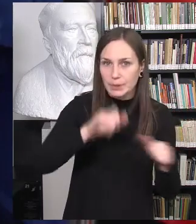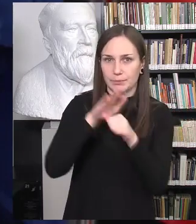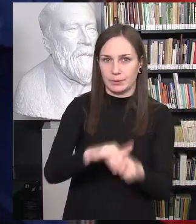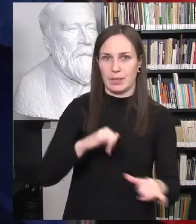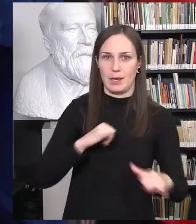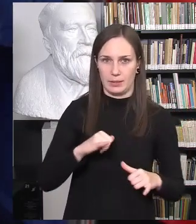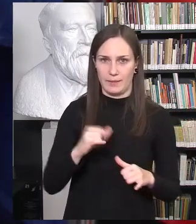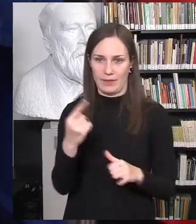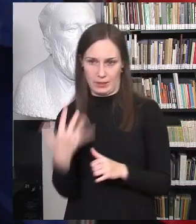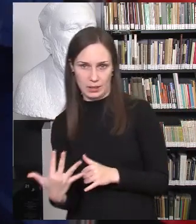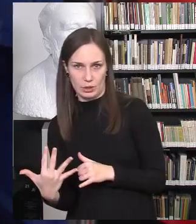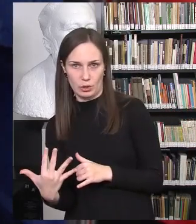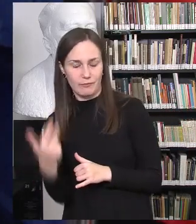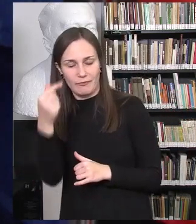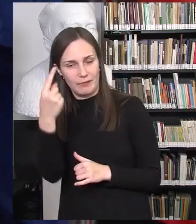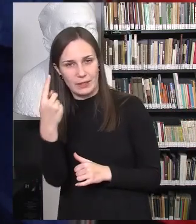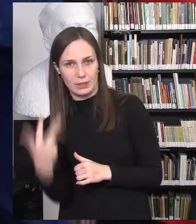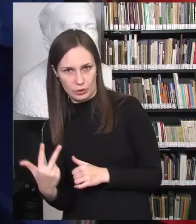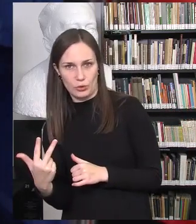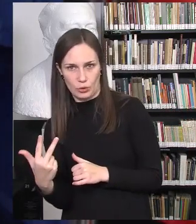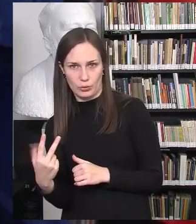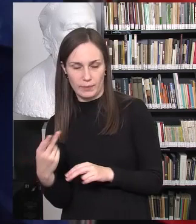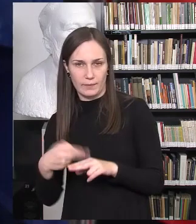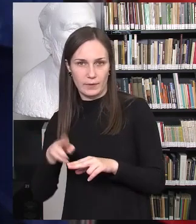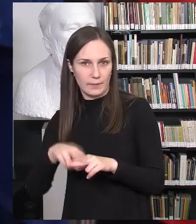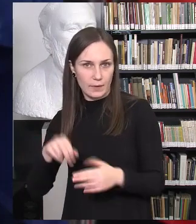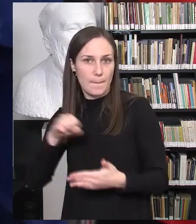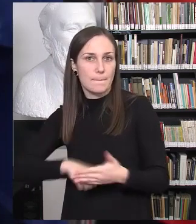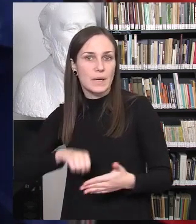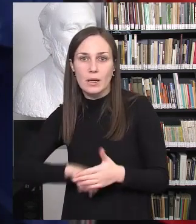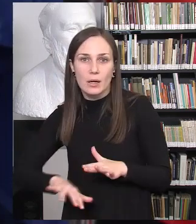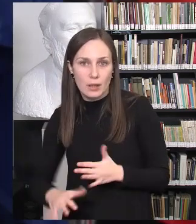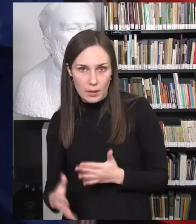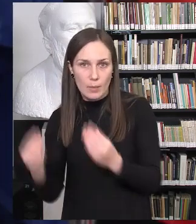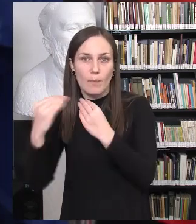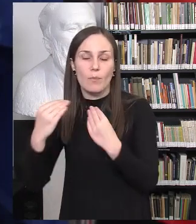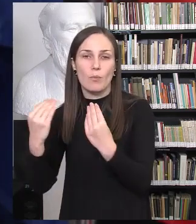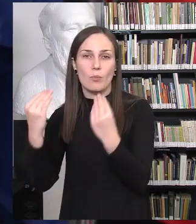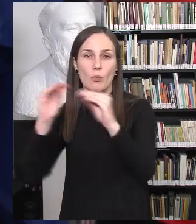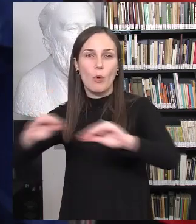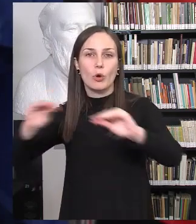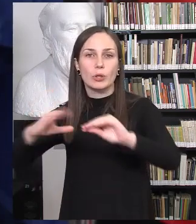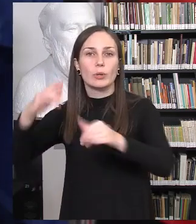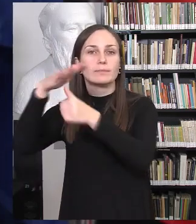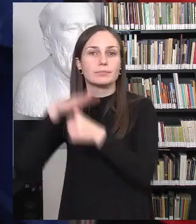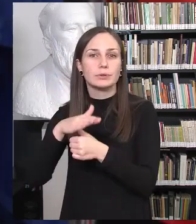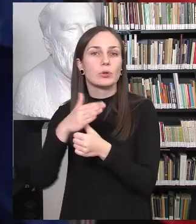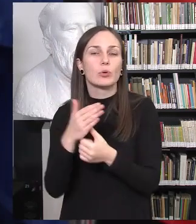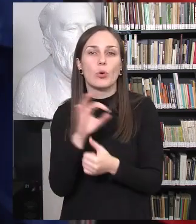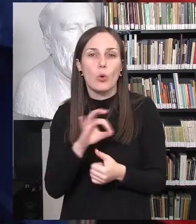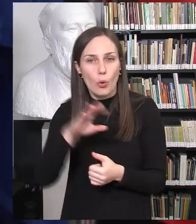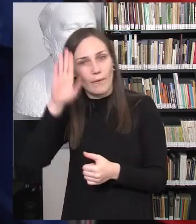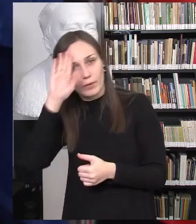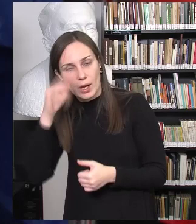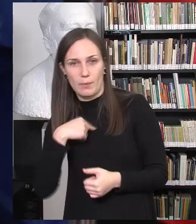trešdalis iš jų, sakė, kad to žeminantį elgėsio pagrindas šiuo atveju iš mokytojų buvo dėl